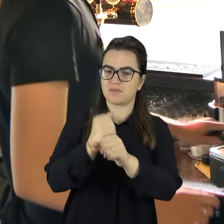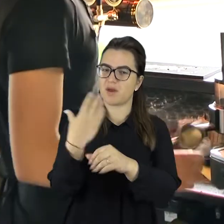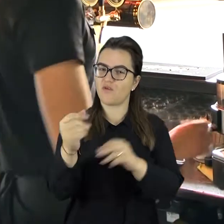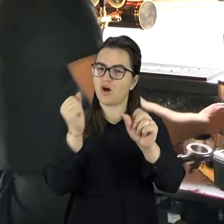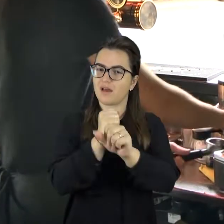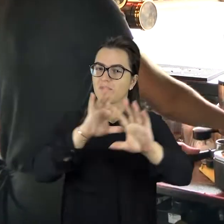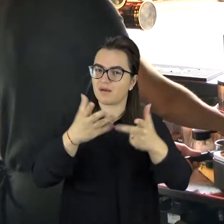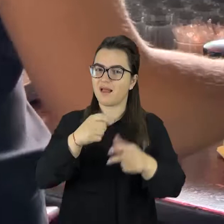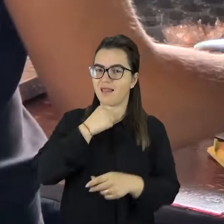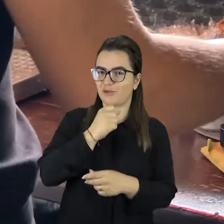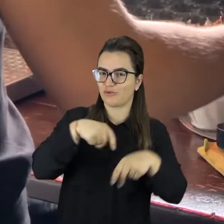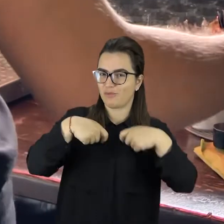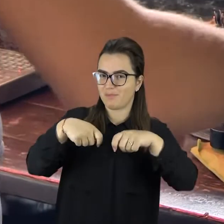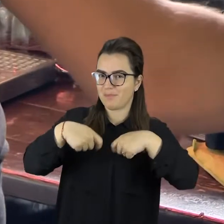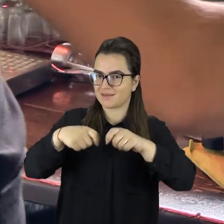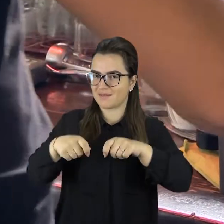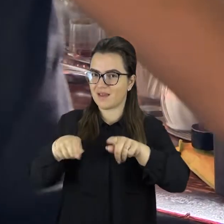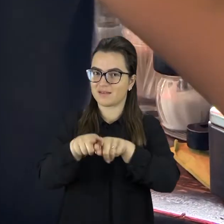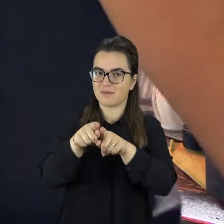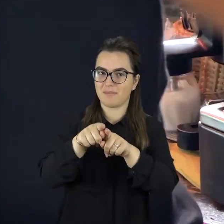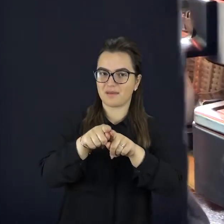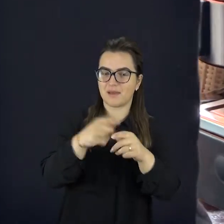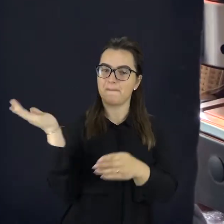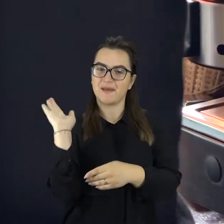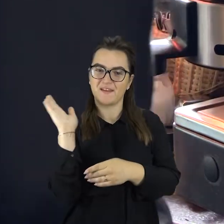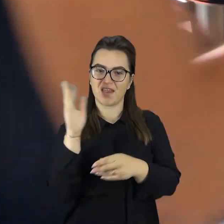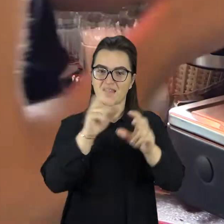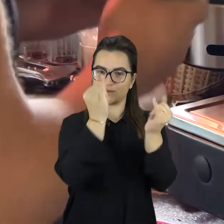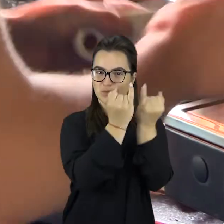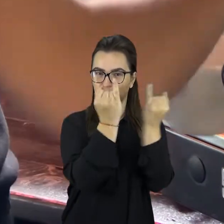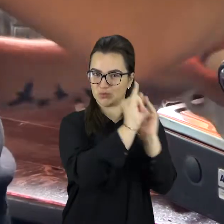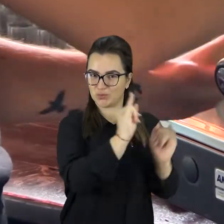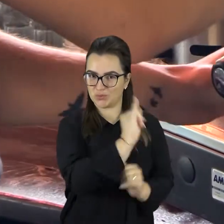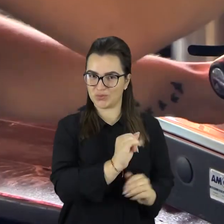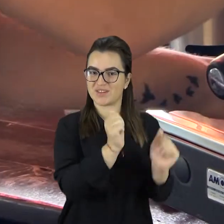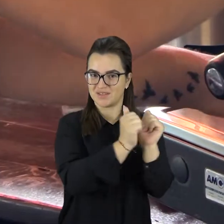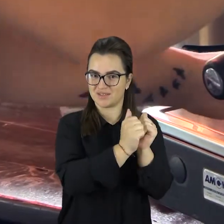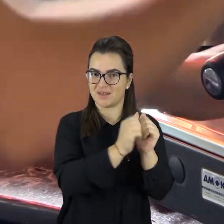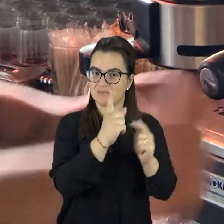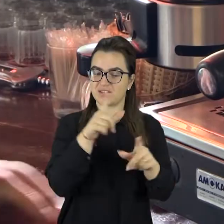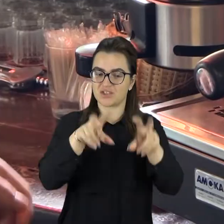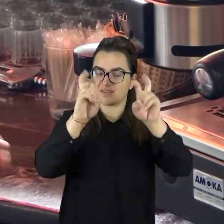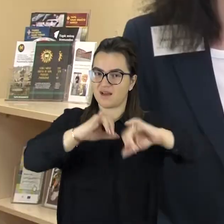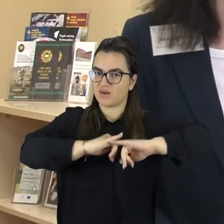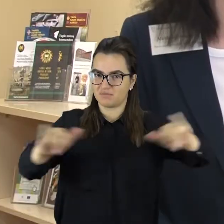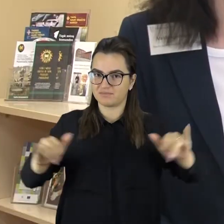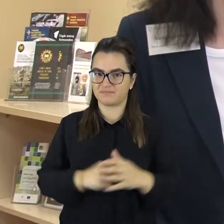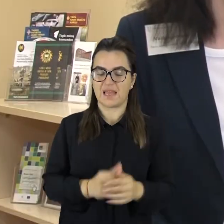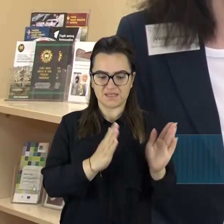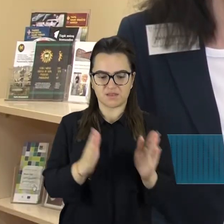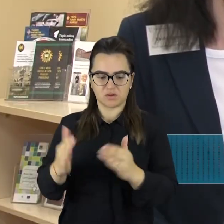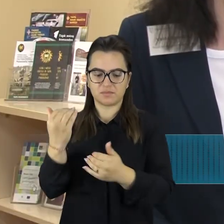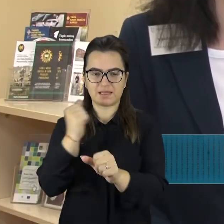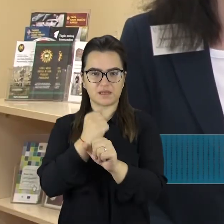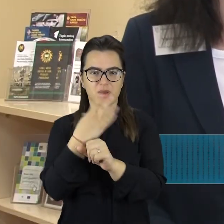tik su ledų pardavėjais ar padavėjais kurortiniuose miesteliuose. Tačiau šį savoką kur kas platesnė. Sezoniniai darbai iš esmės